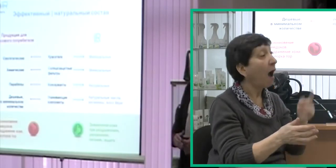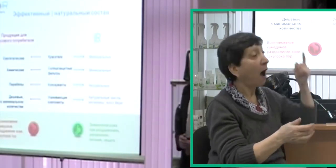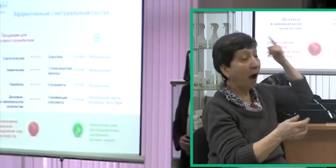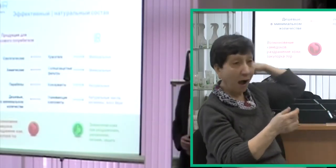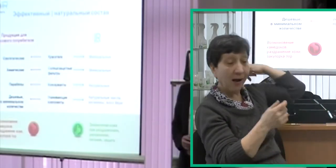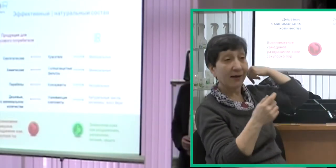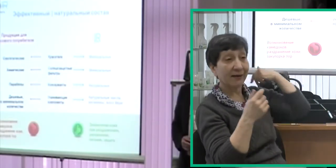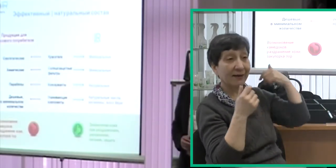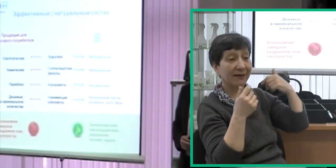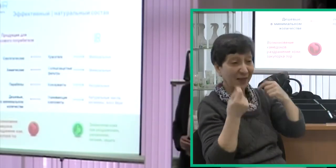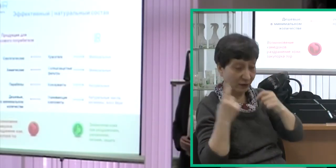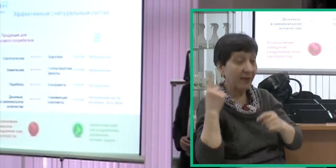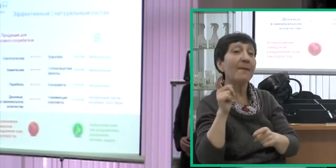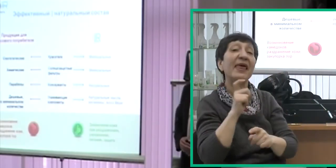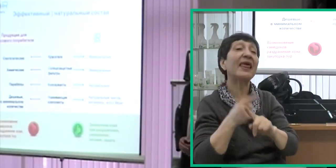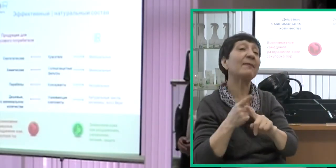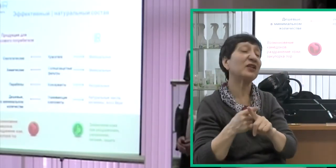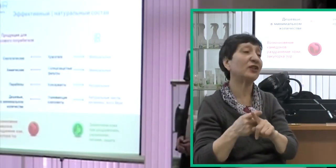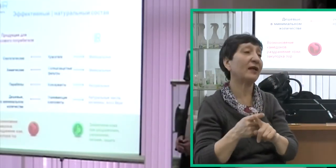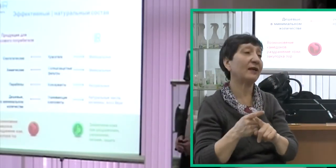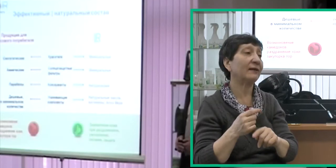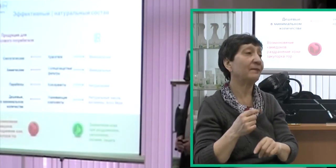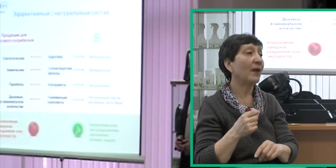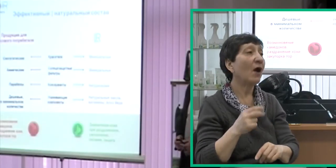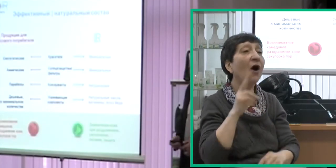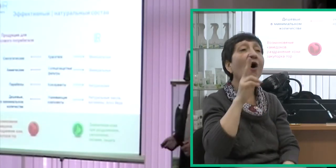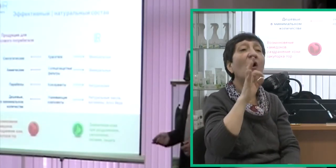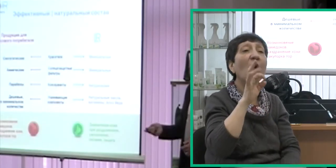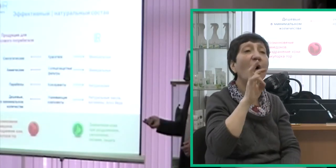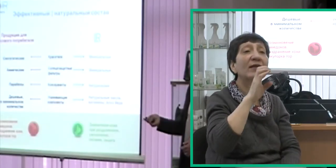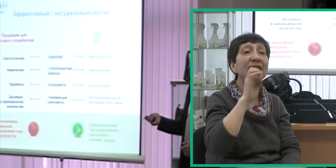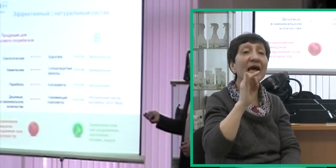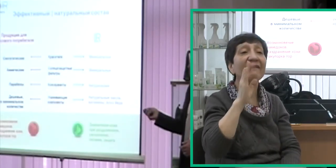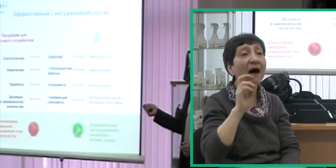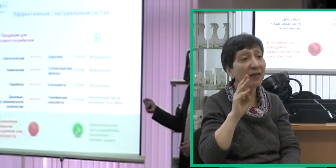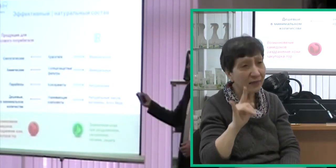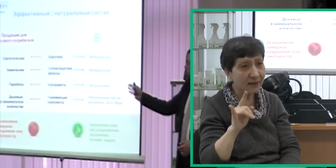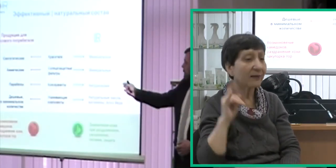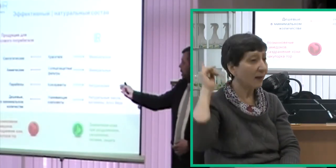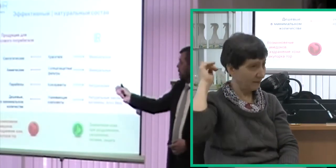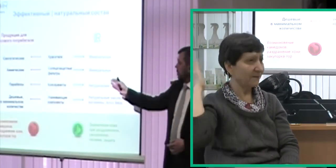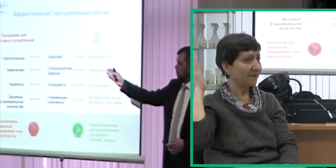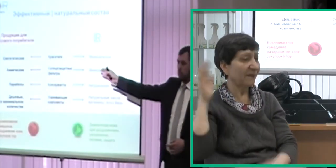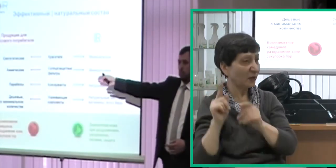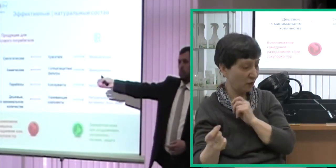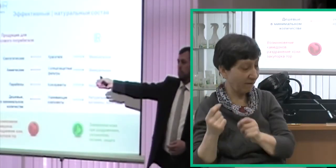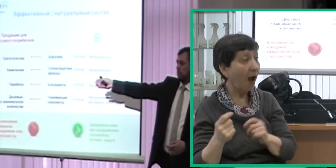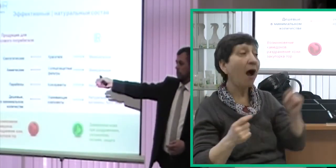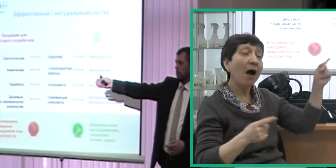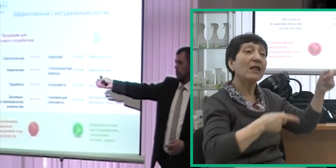В продукции масс-маркета химические. В консерванты мы используем натуральные,